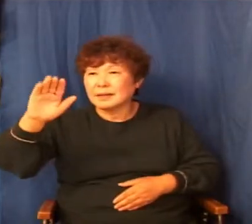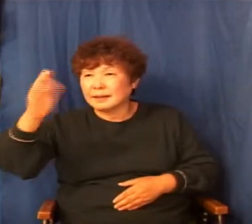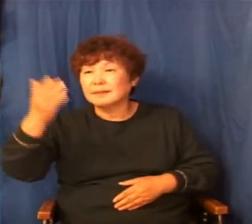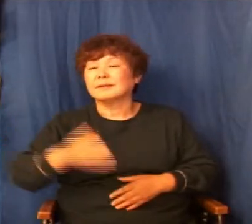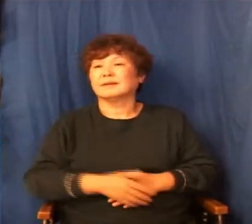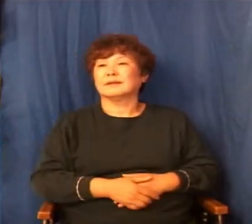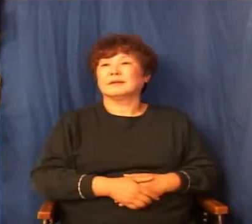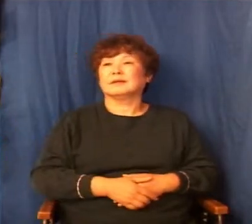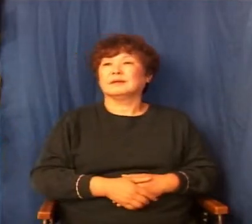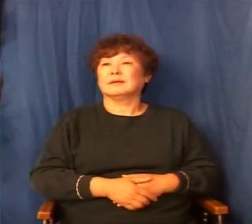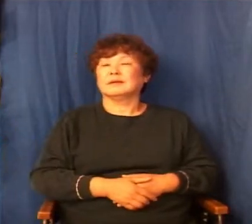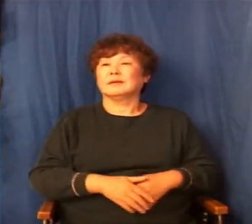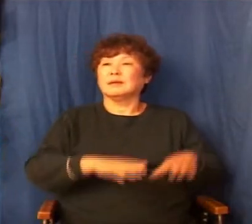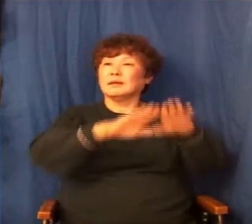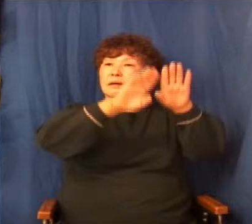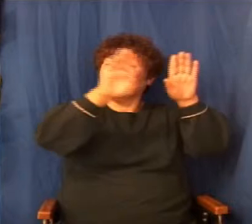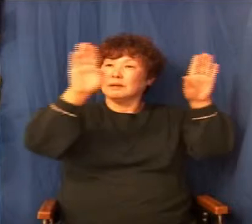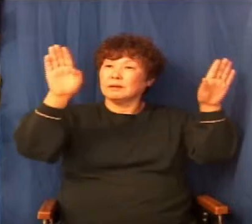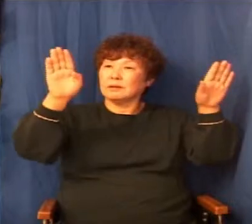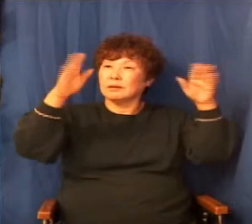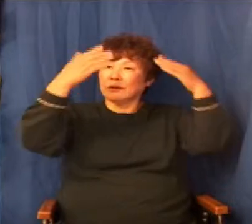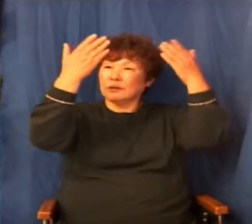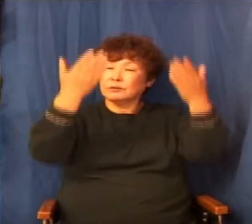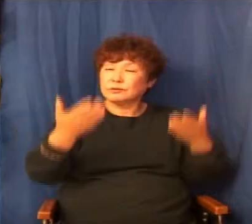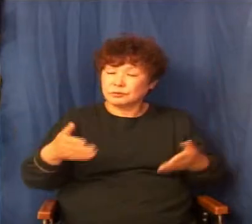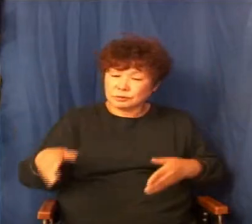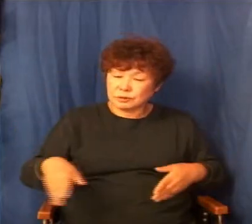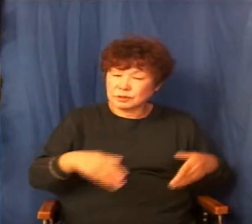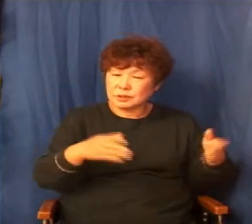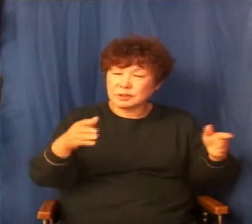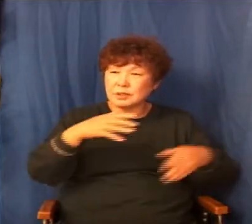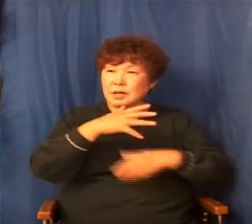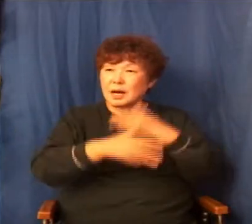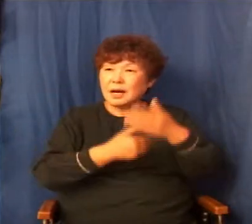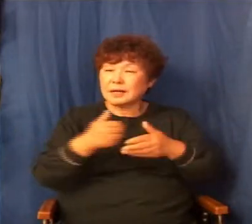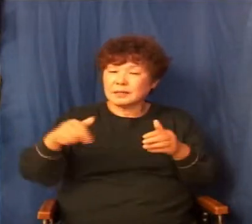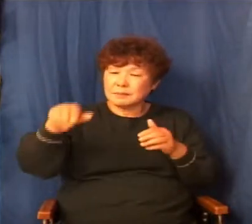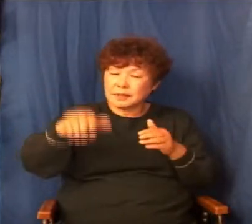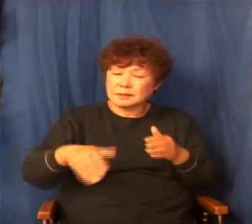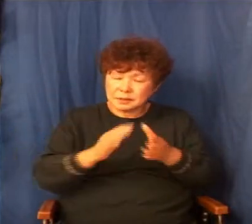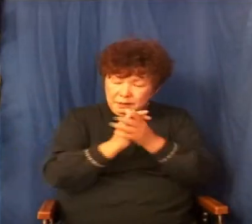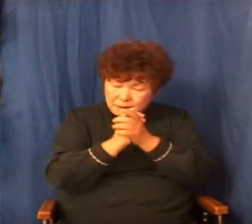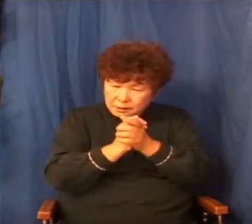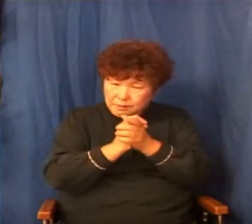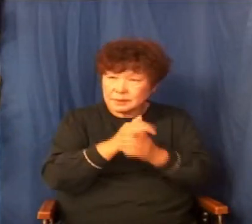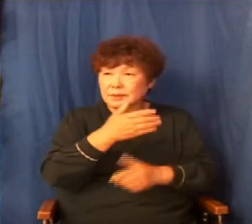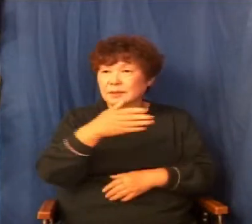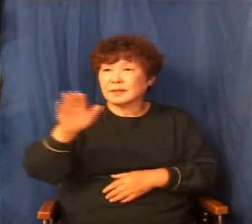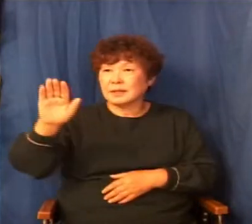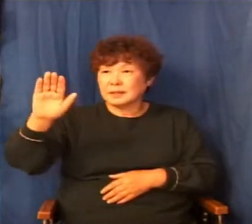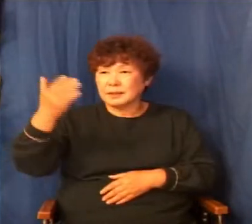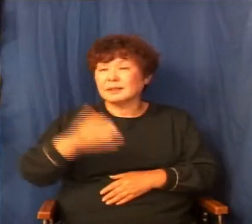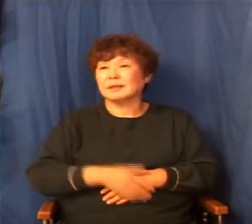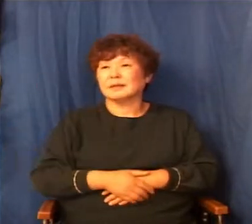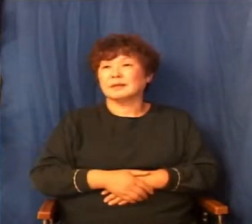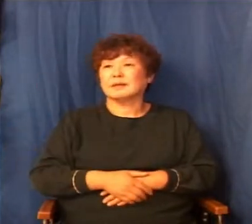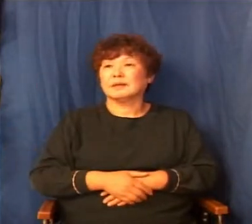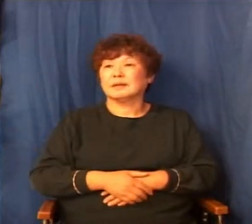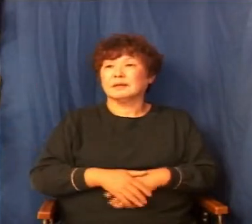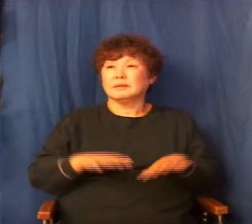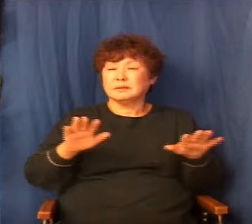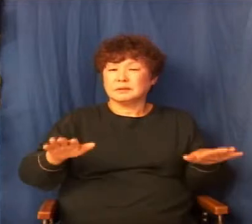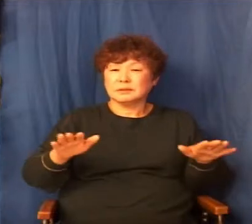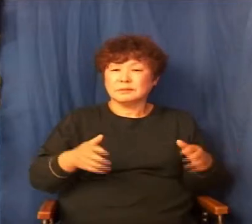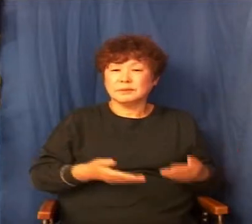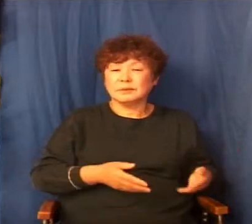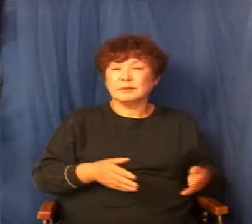그리고 열어준 길을 잘 하나님 안에서 기도하면서 가야 돼요. 지금은 그 지도가 있어요. 그 안내서가 있어요. 그게